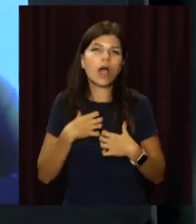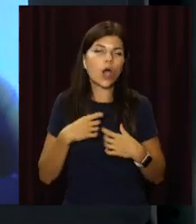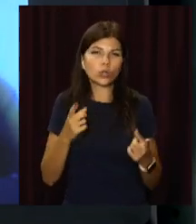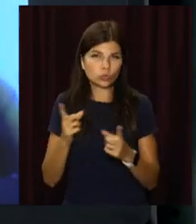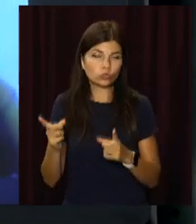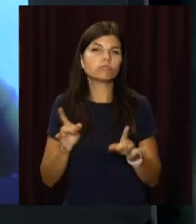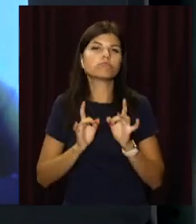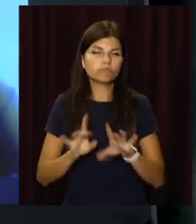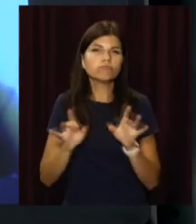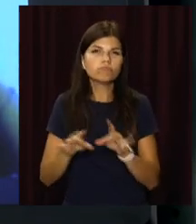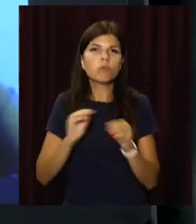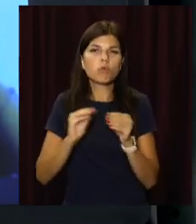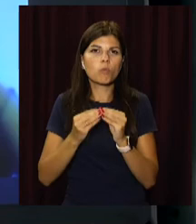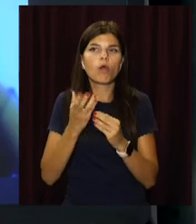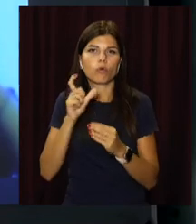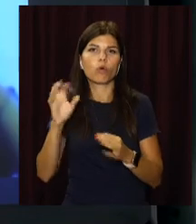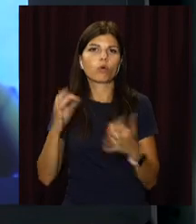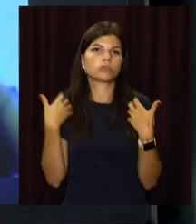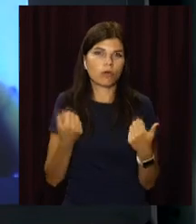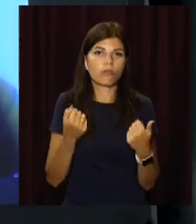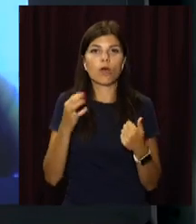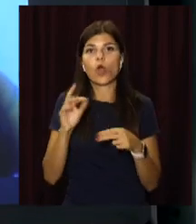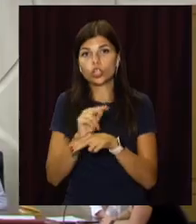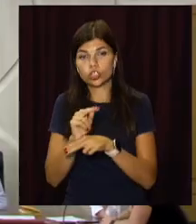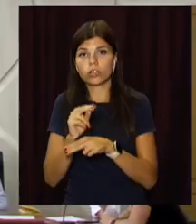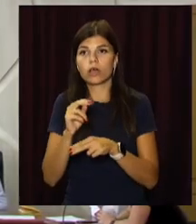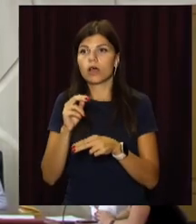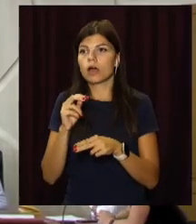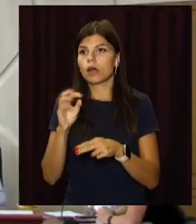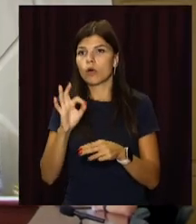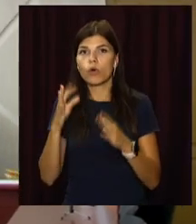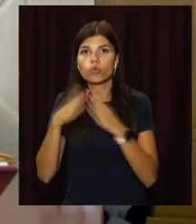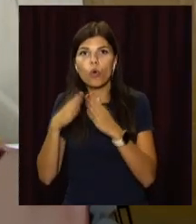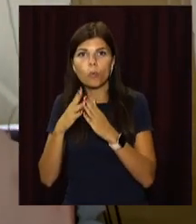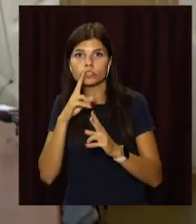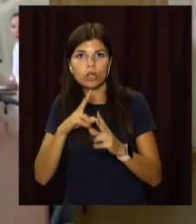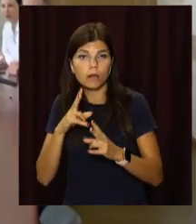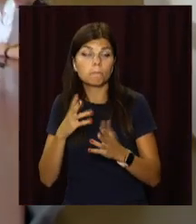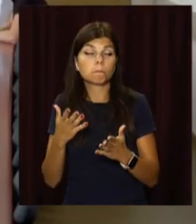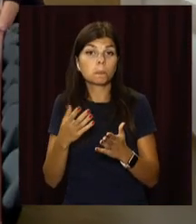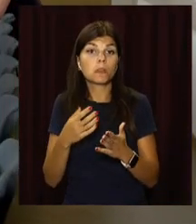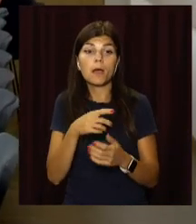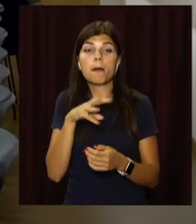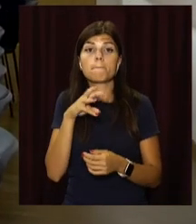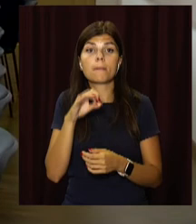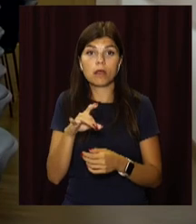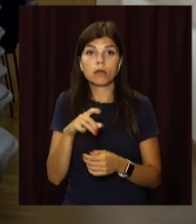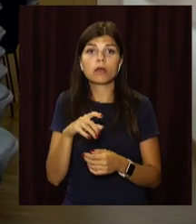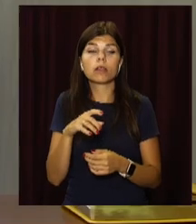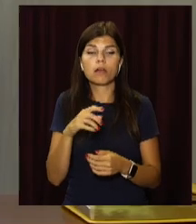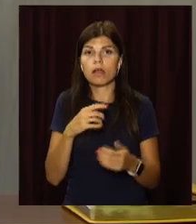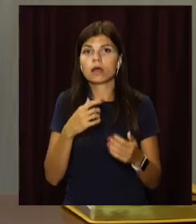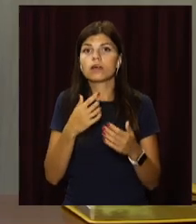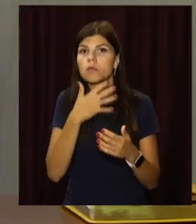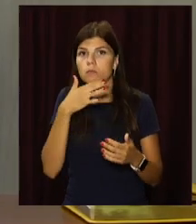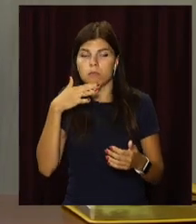які в даному моменту були. Тобто, на росіянність роз. Цього разу на розгляд міського голови надійшло понад два десятки звернень. Це